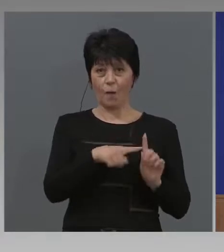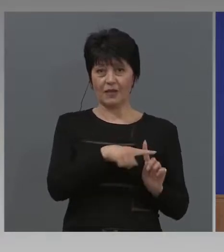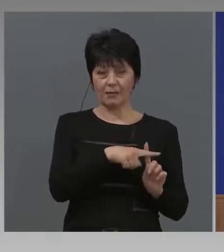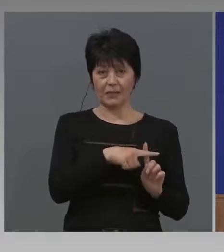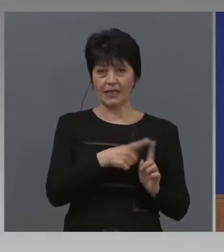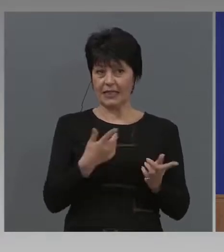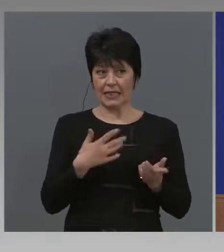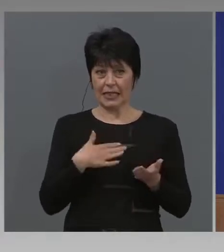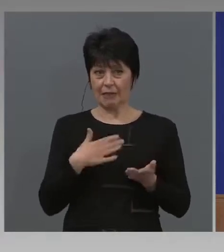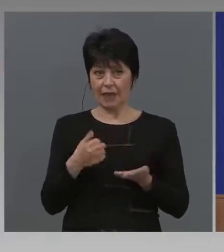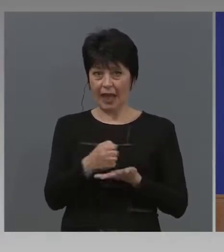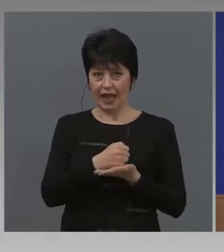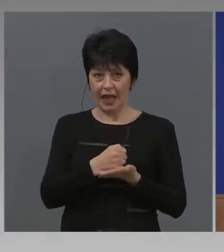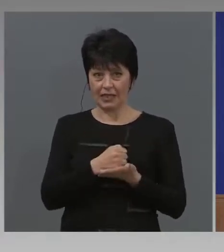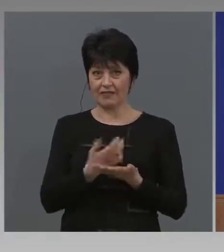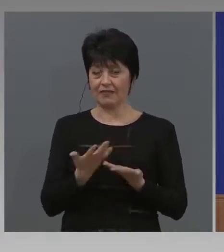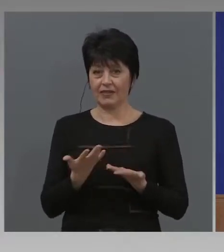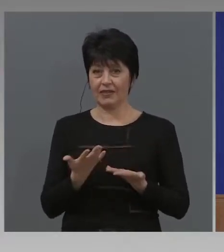Задавам въпрос.